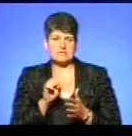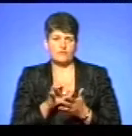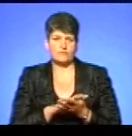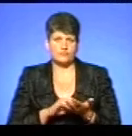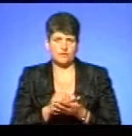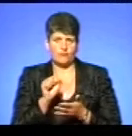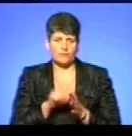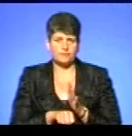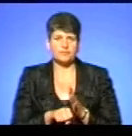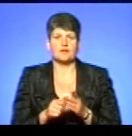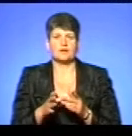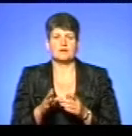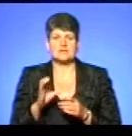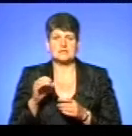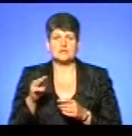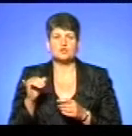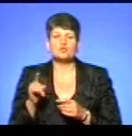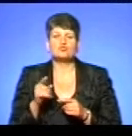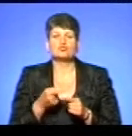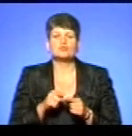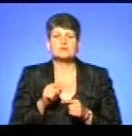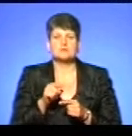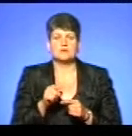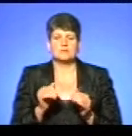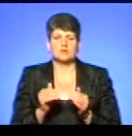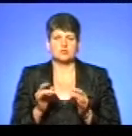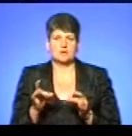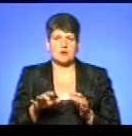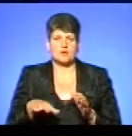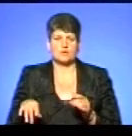ситуація тут, чому так? Стіжку, так. Чому зараз це менший радіус?